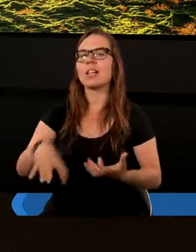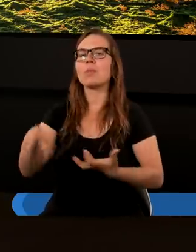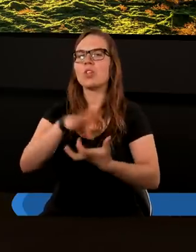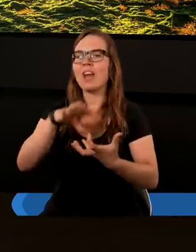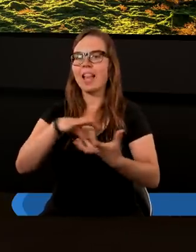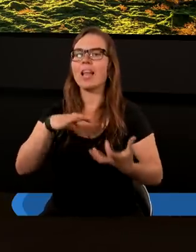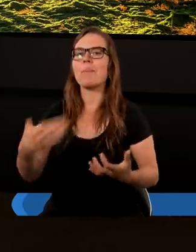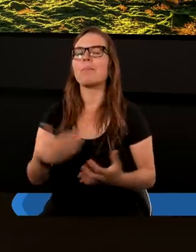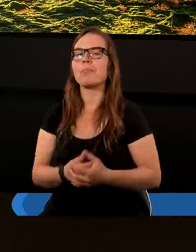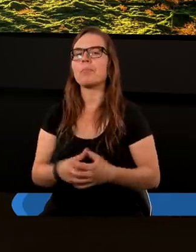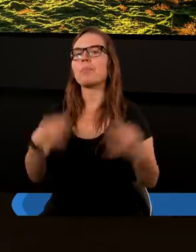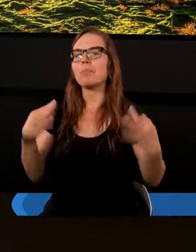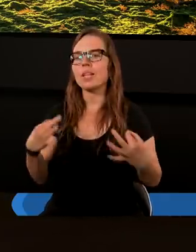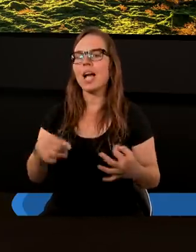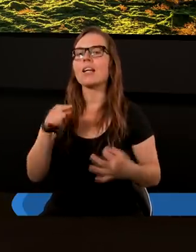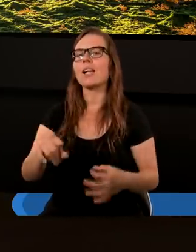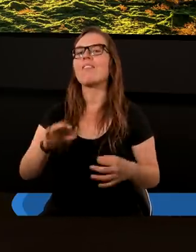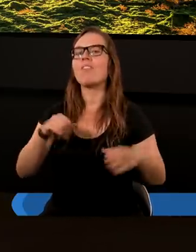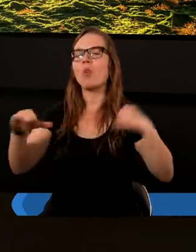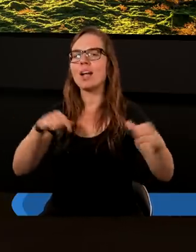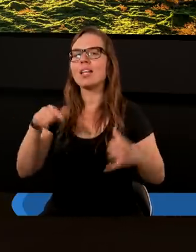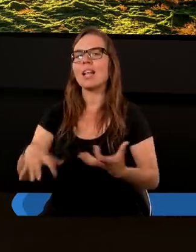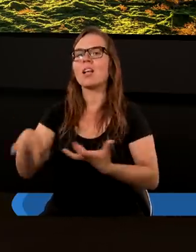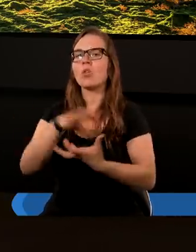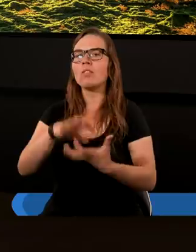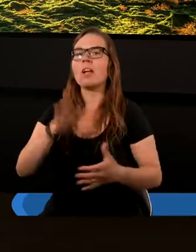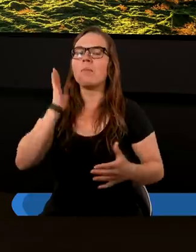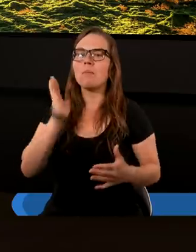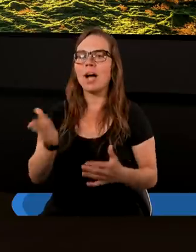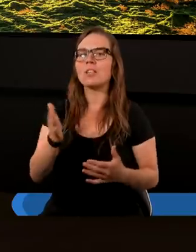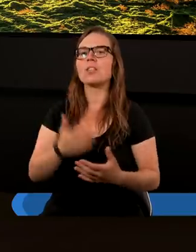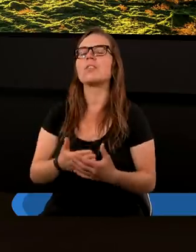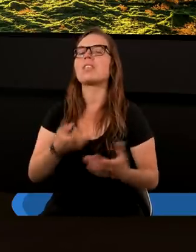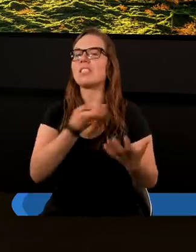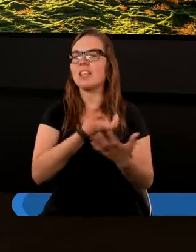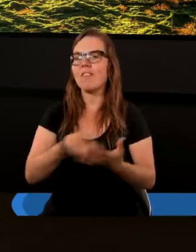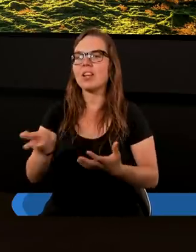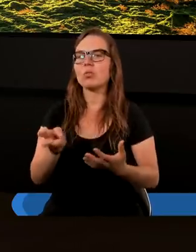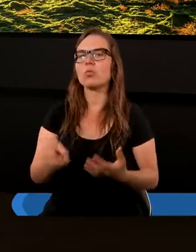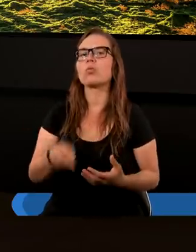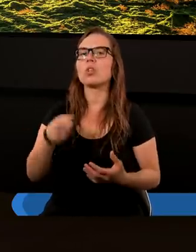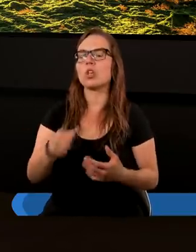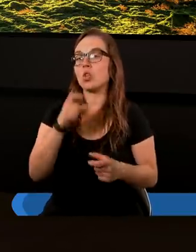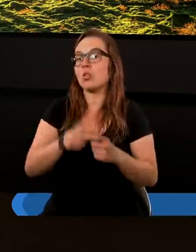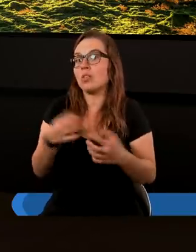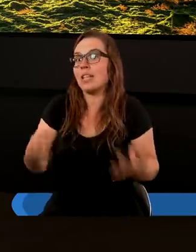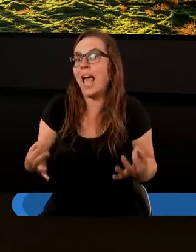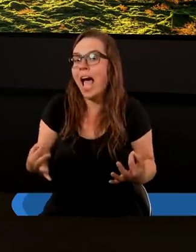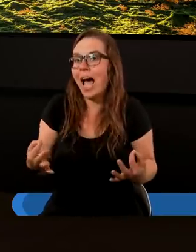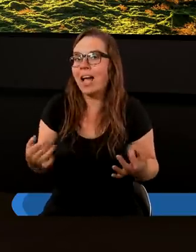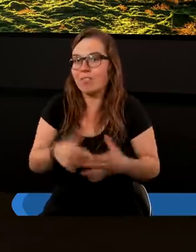światem. Teraz władca tego świata będzie wyrzucony. A więc tu jest słowo teraz.